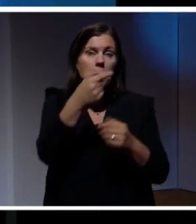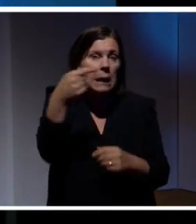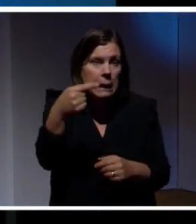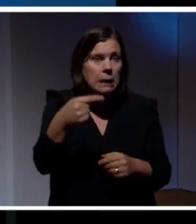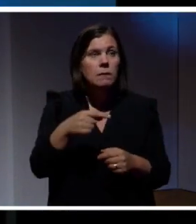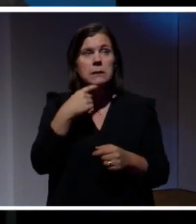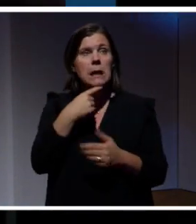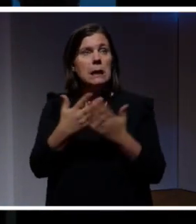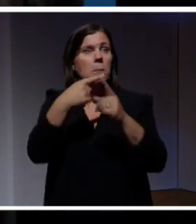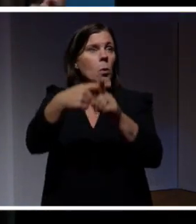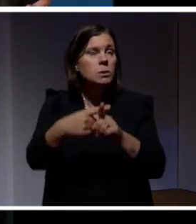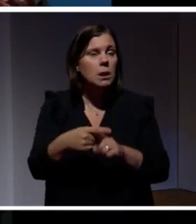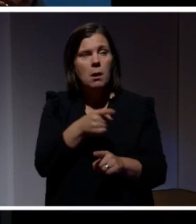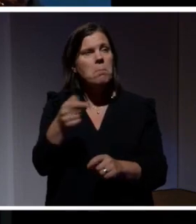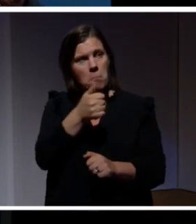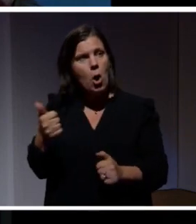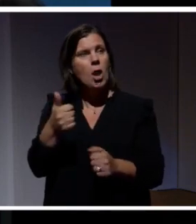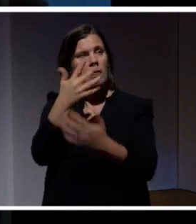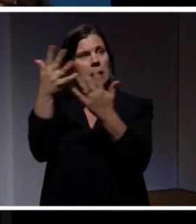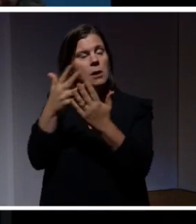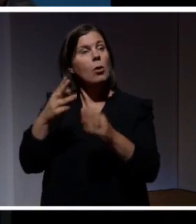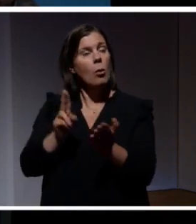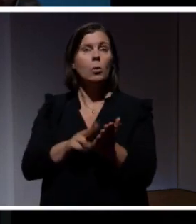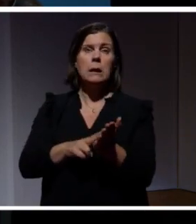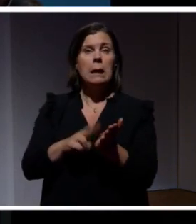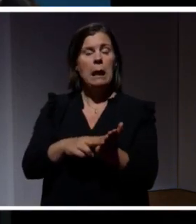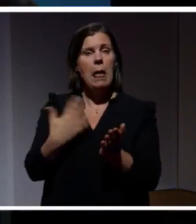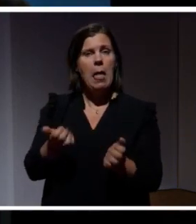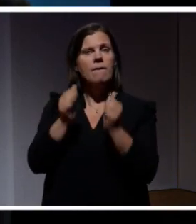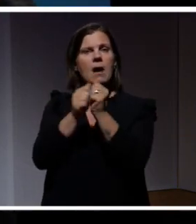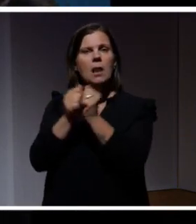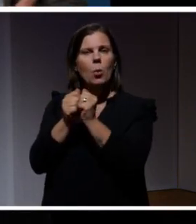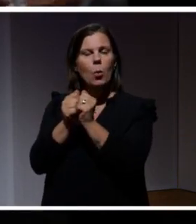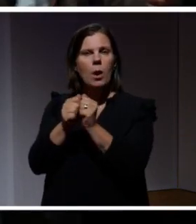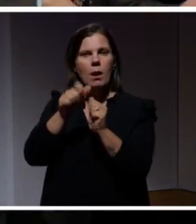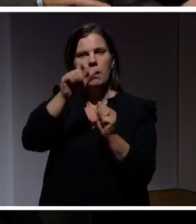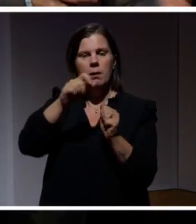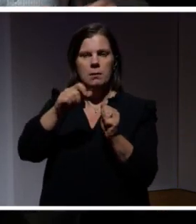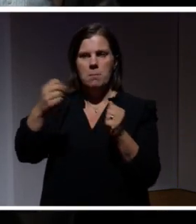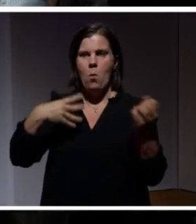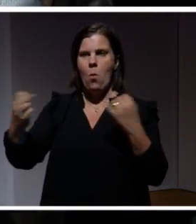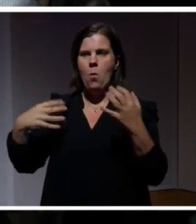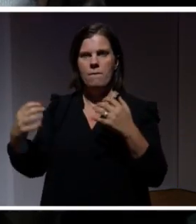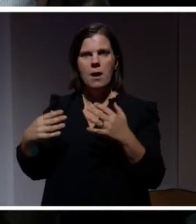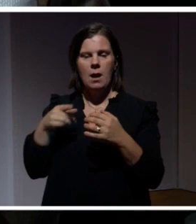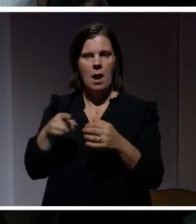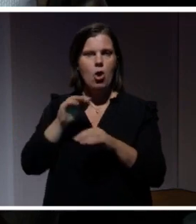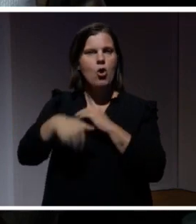säger inte om det är positivt, den bara konstaterar att det här är faktorer som tillsammans bygger begreppet övervakning.